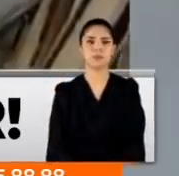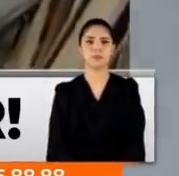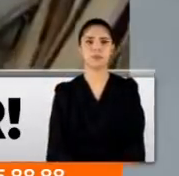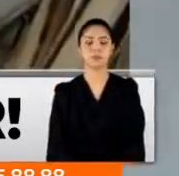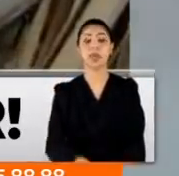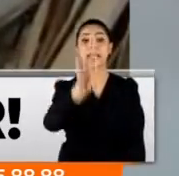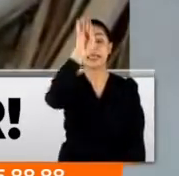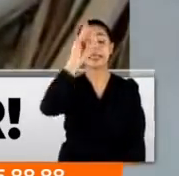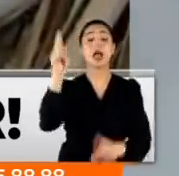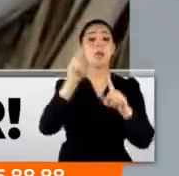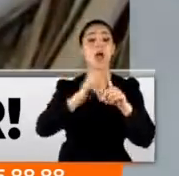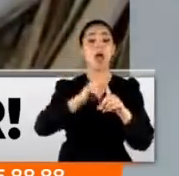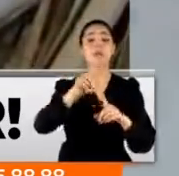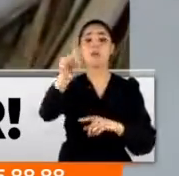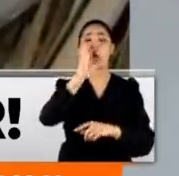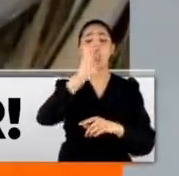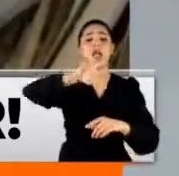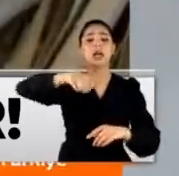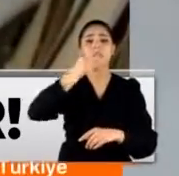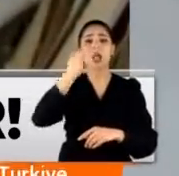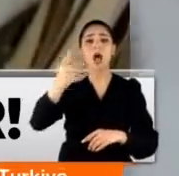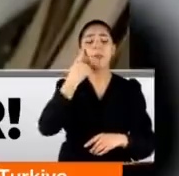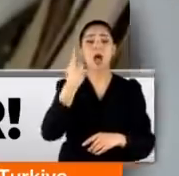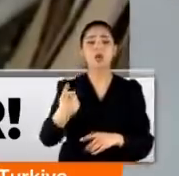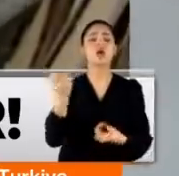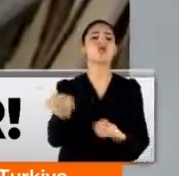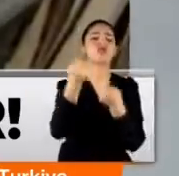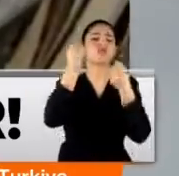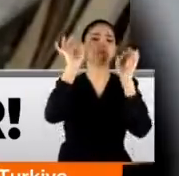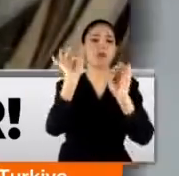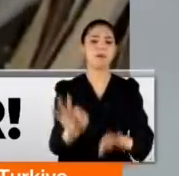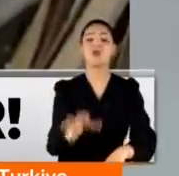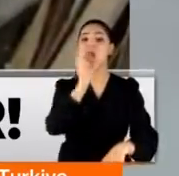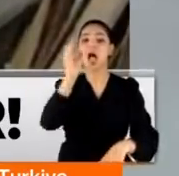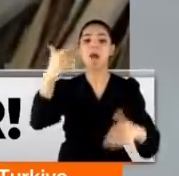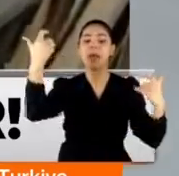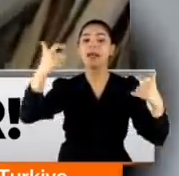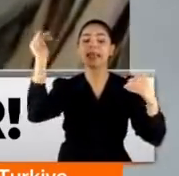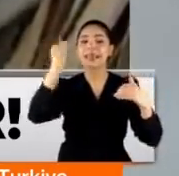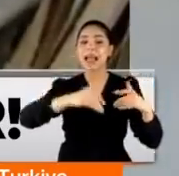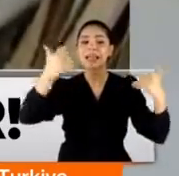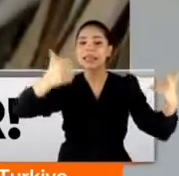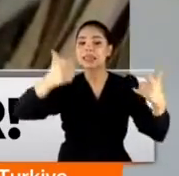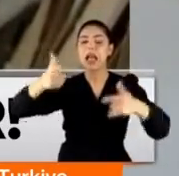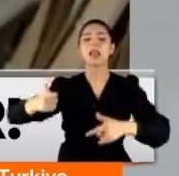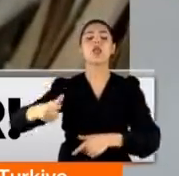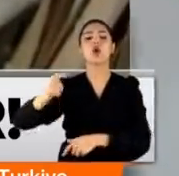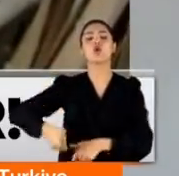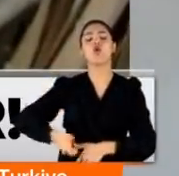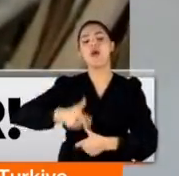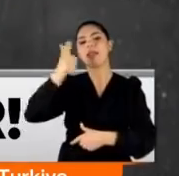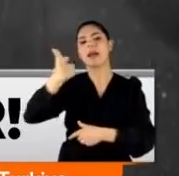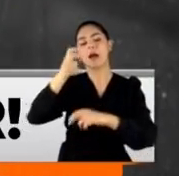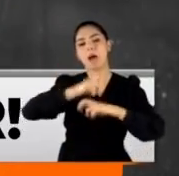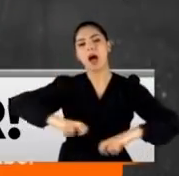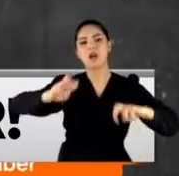İstanbul Emniyeti peş peşe gelen hırsızlık ihbarları üzerine harekete geçti. İhbarların geldiği yerlerdeki güvenlik kameraları takibe